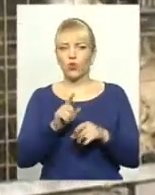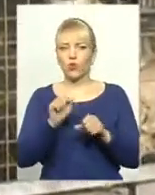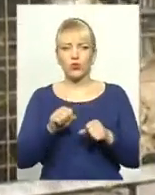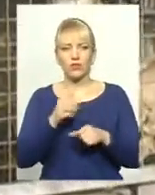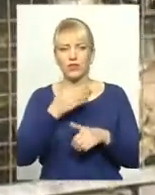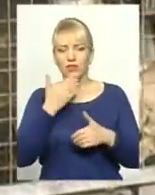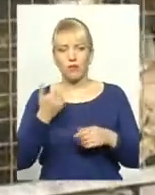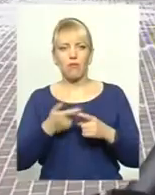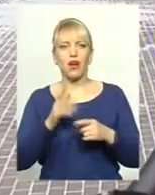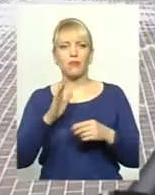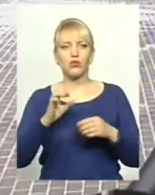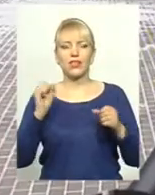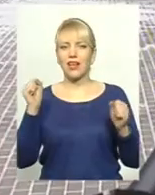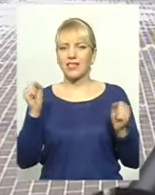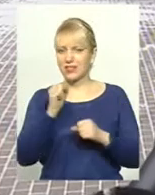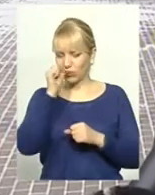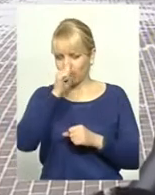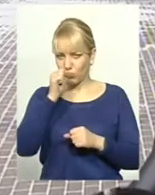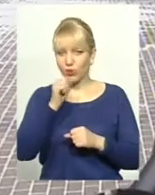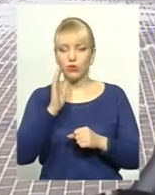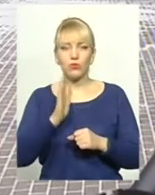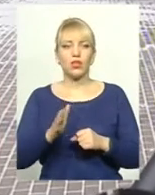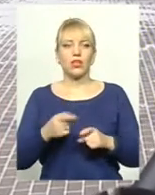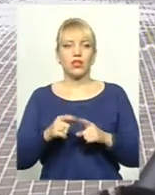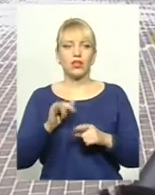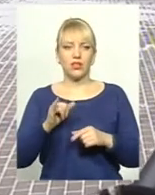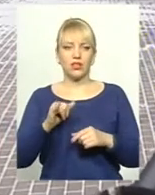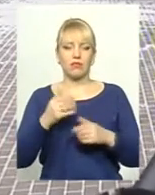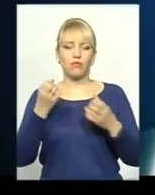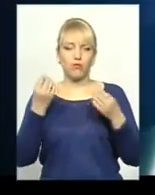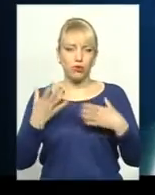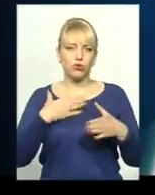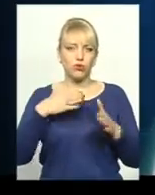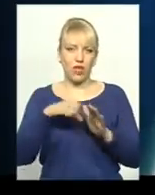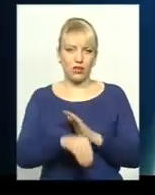що зима буде дуже холодна, люта, як завжди, і вони просто загинуть.